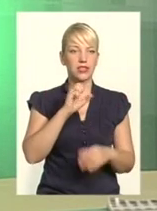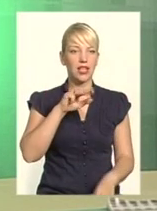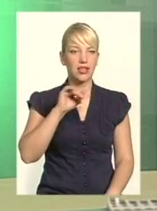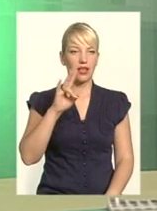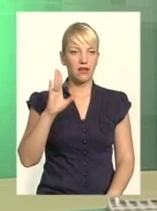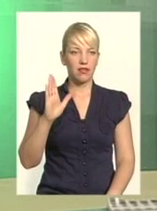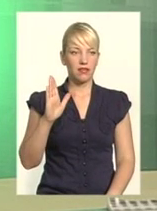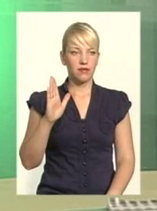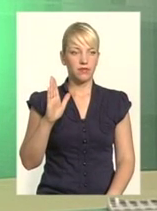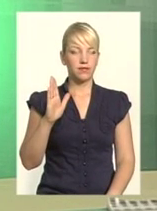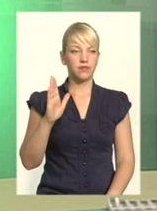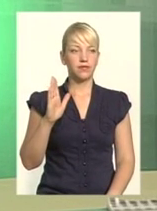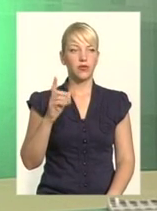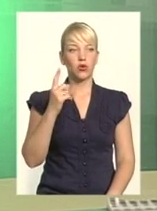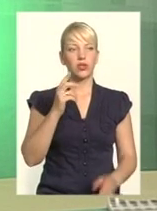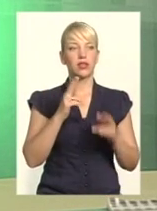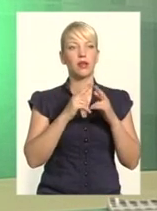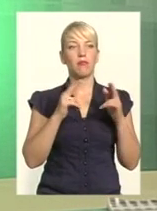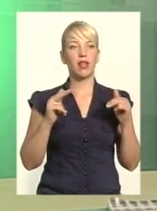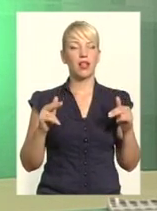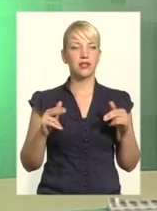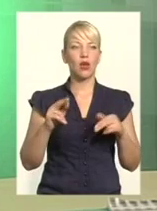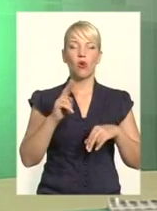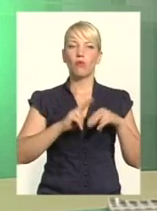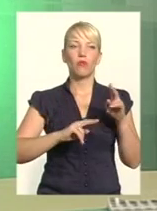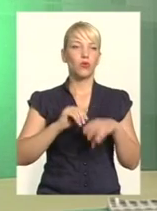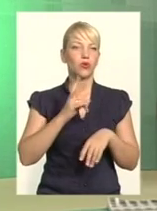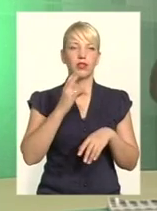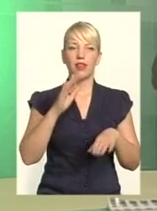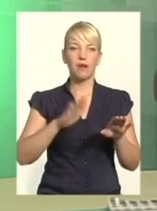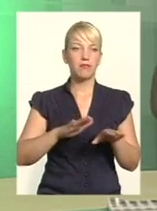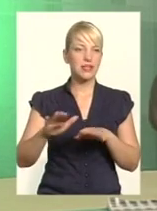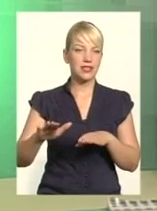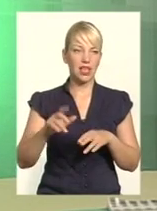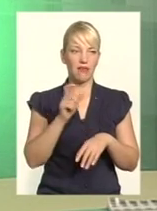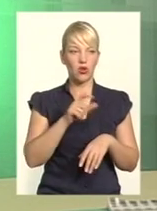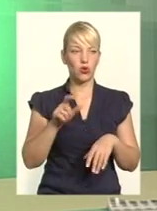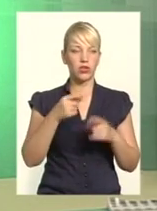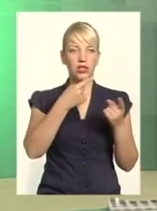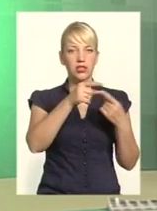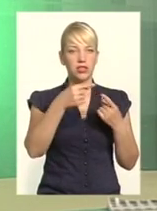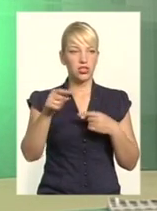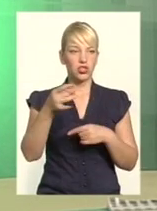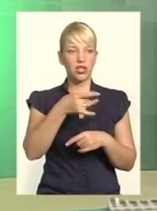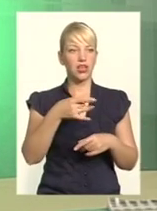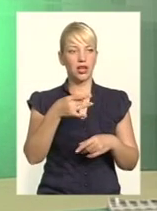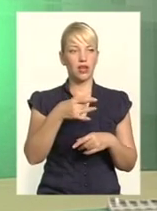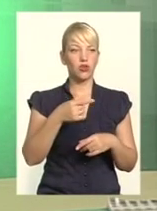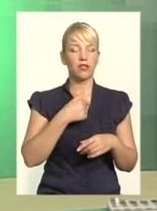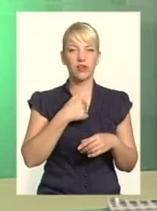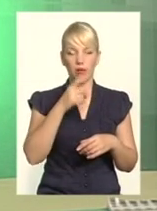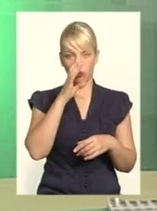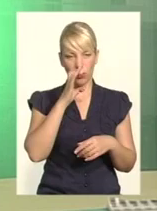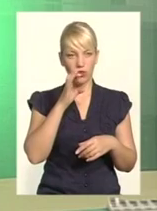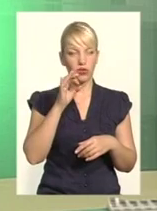будують немісцеві мешканці. Десь там з інших районів, там десь. Ну, я погано знаю